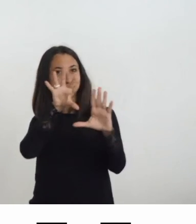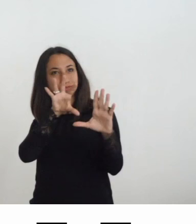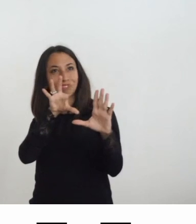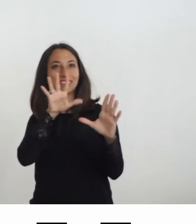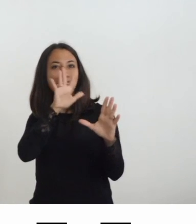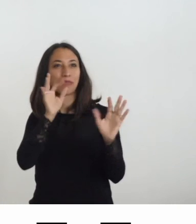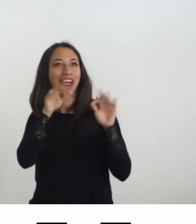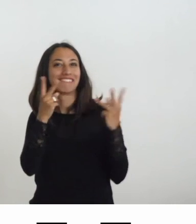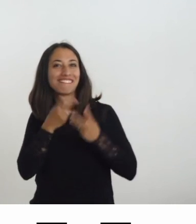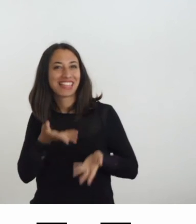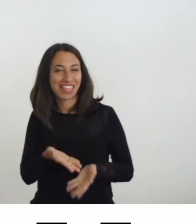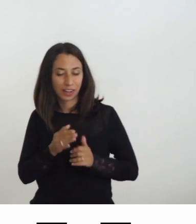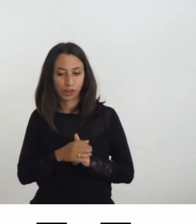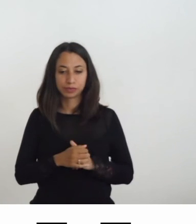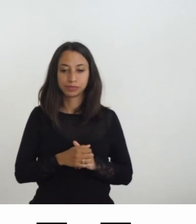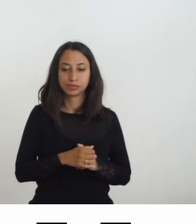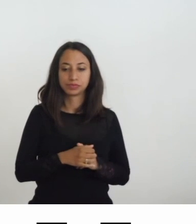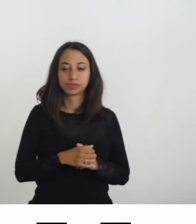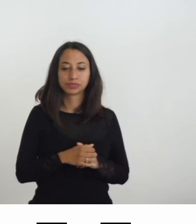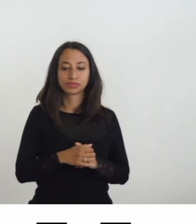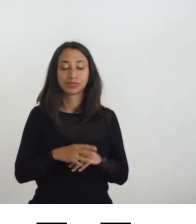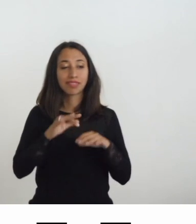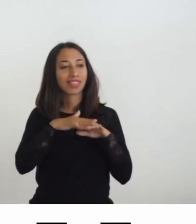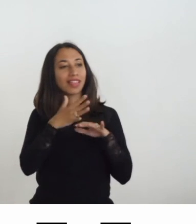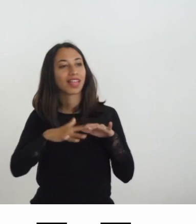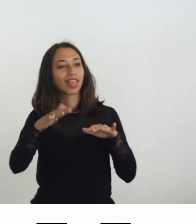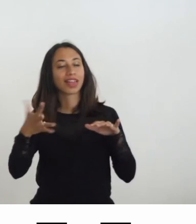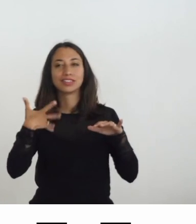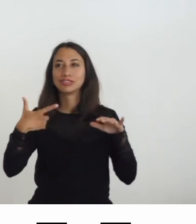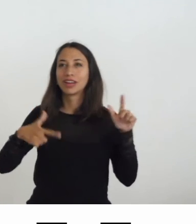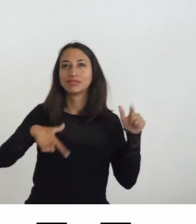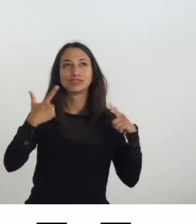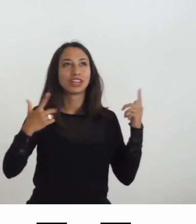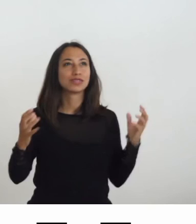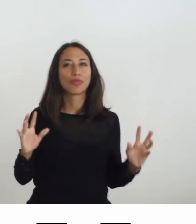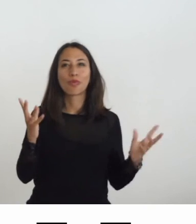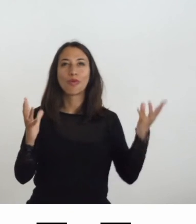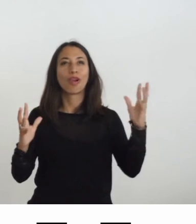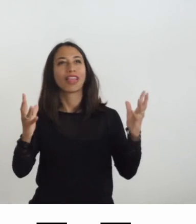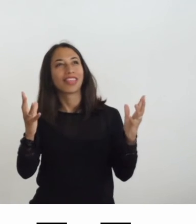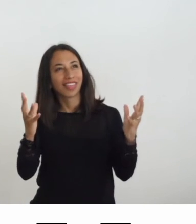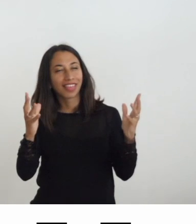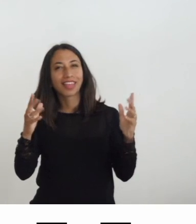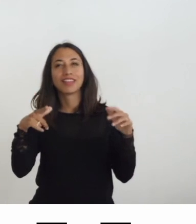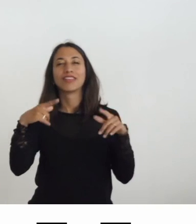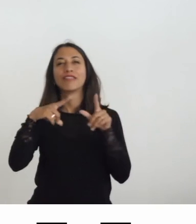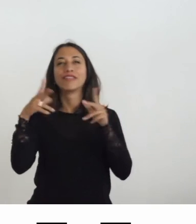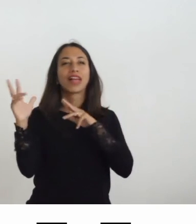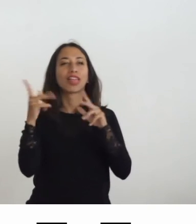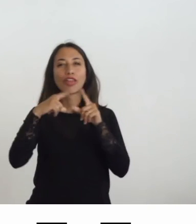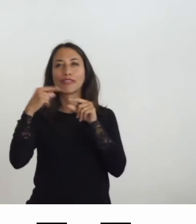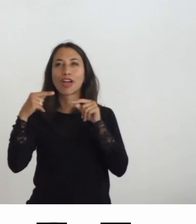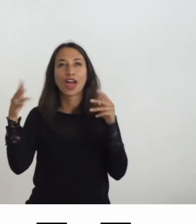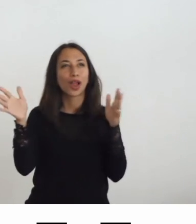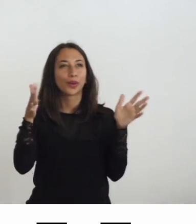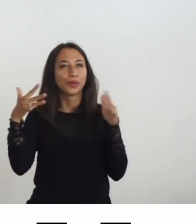il terreno è coperto da cespugli vellutati attorno le fronde si muovono come piume al vento ecco